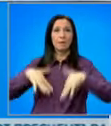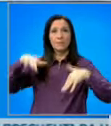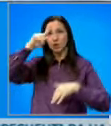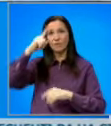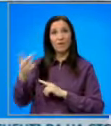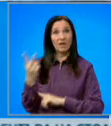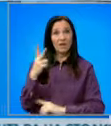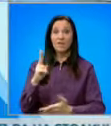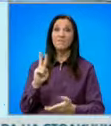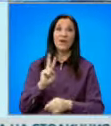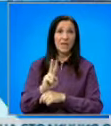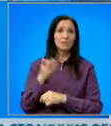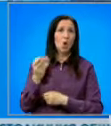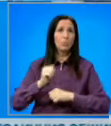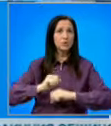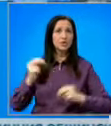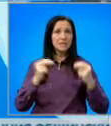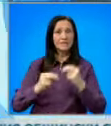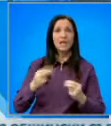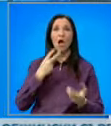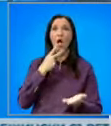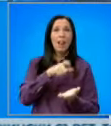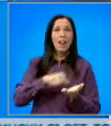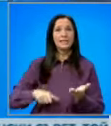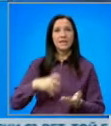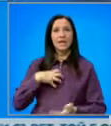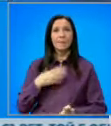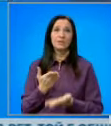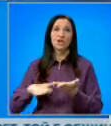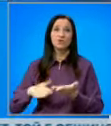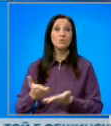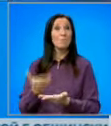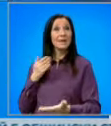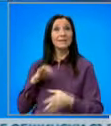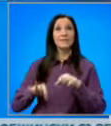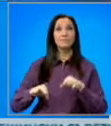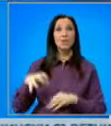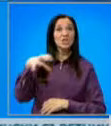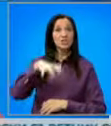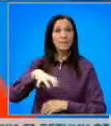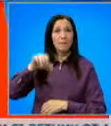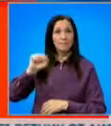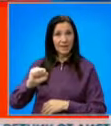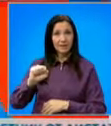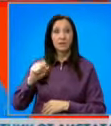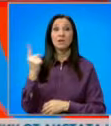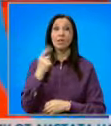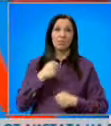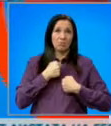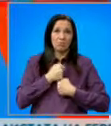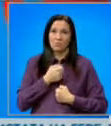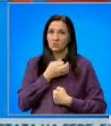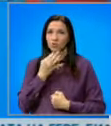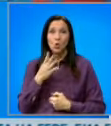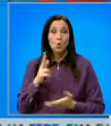година, е общински съветник от листата на ГЕРБ и част от предизборните щабове на партията. И за един трагичен